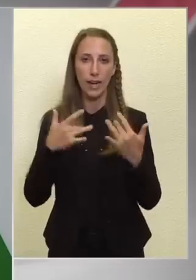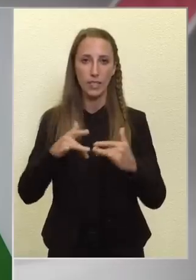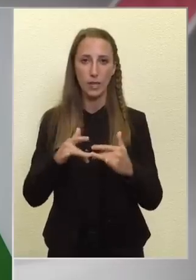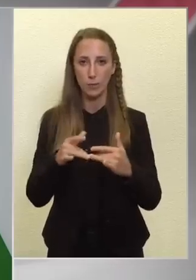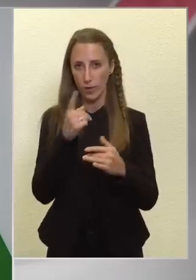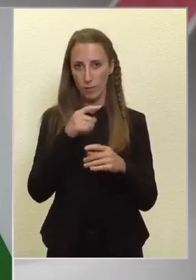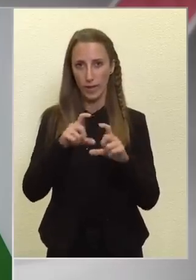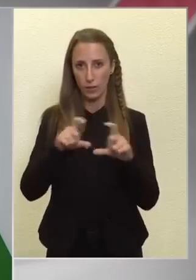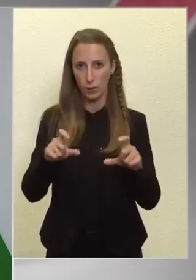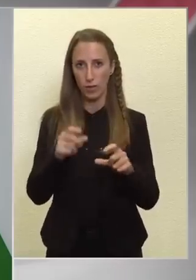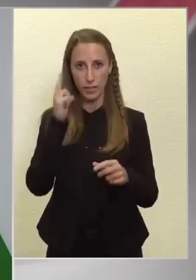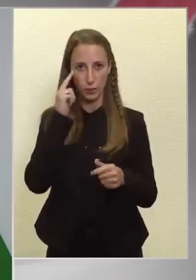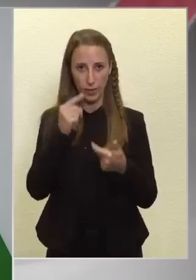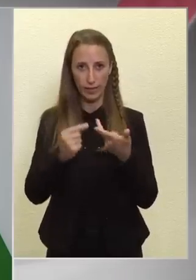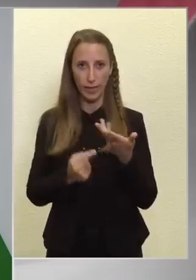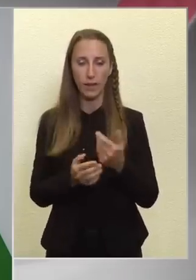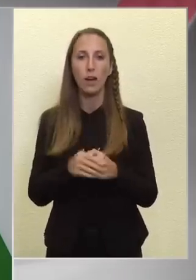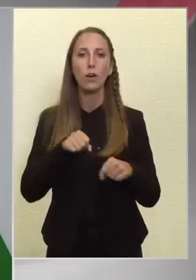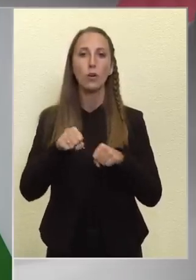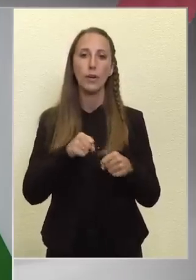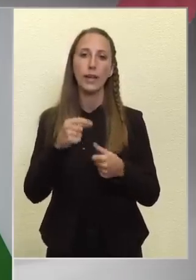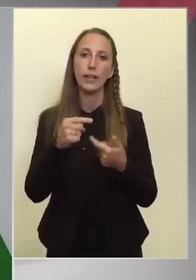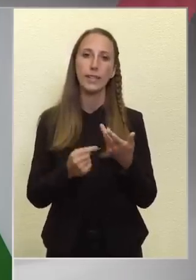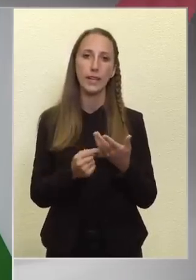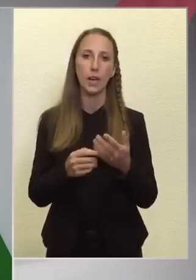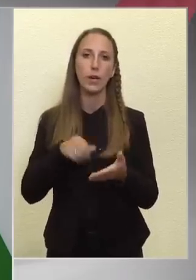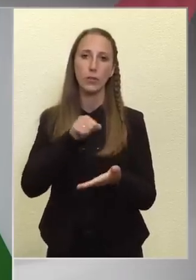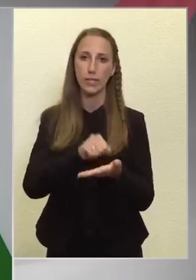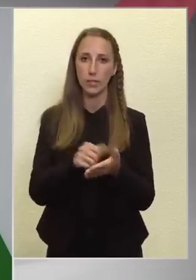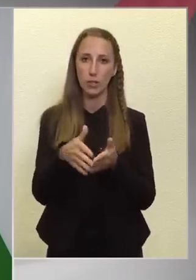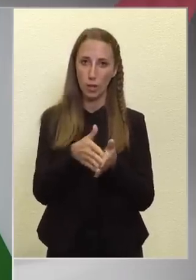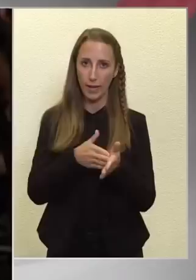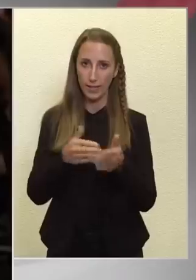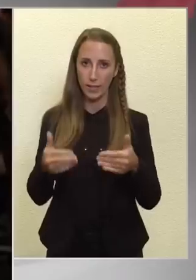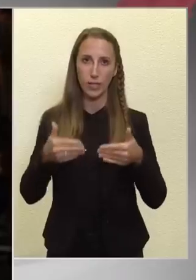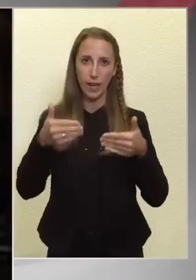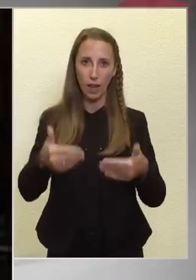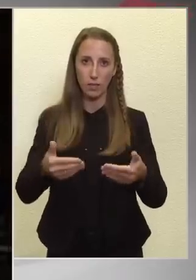melynek az okai ismertek, a kormány ezeknek a beruházások meg a megkezdését elhalasztotta.